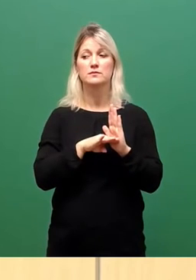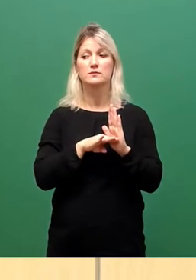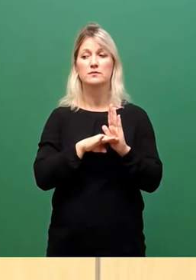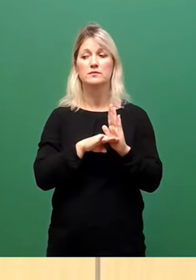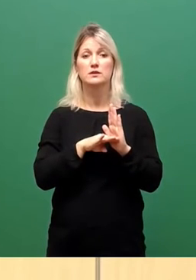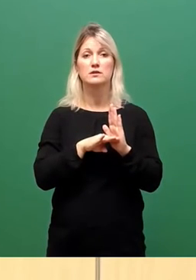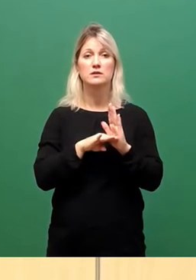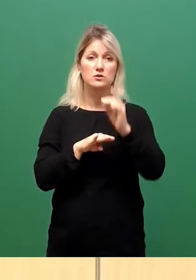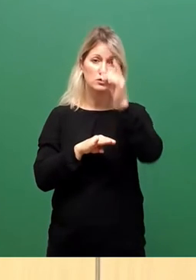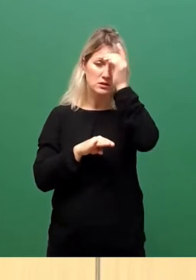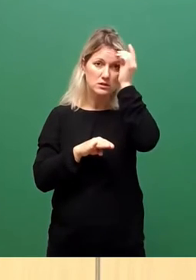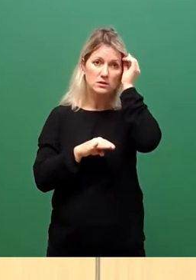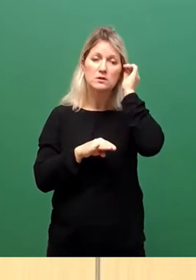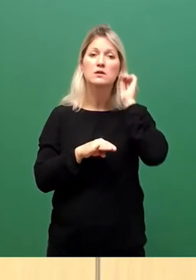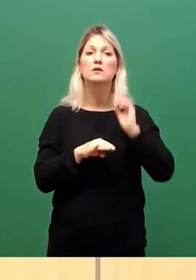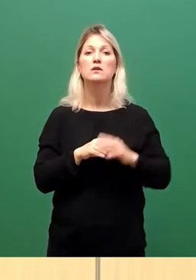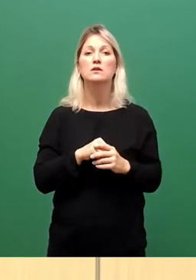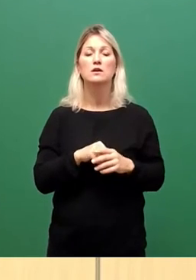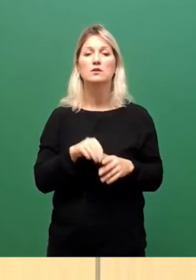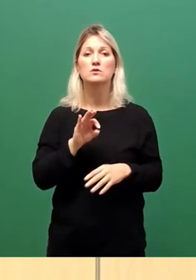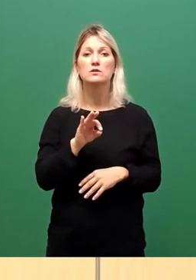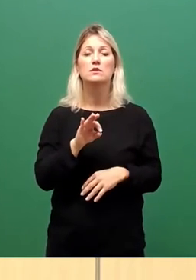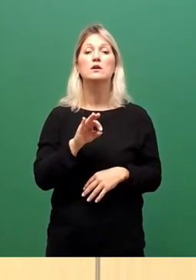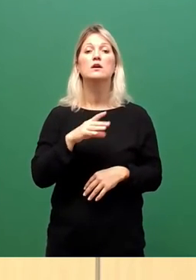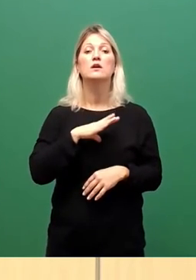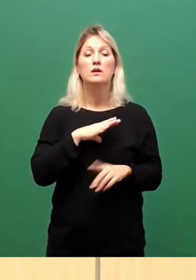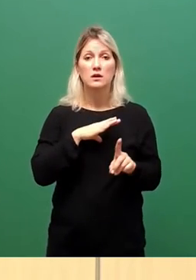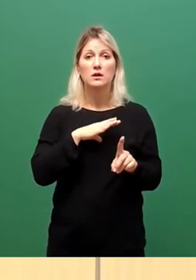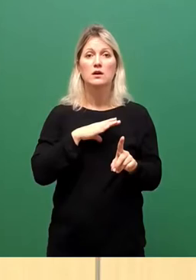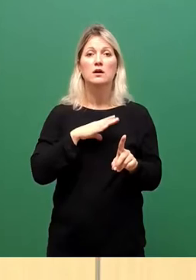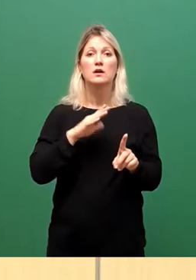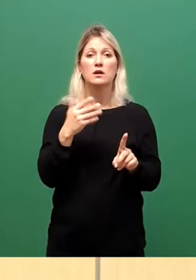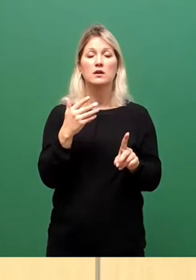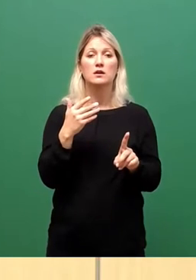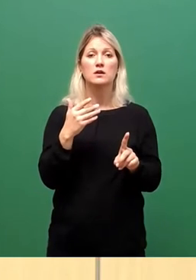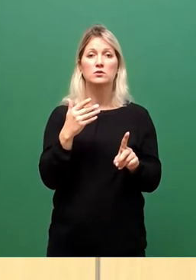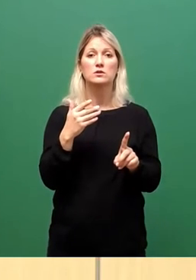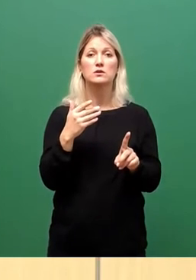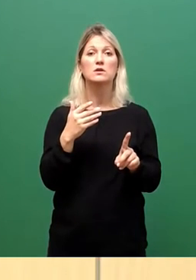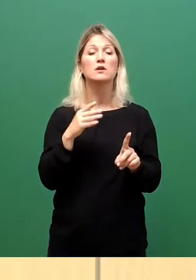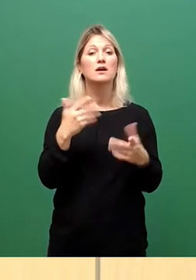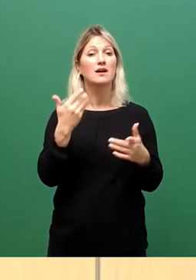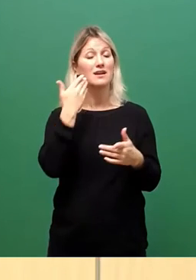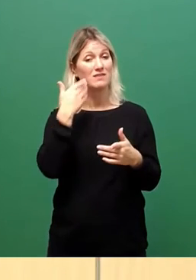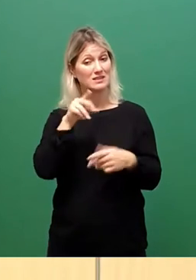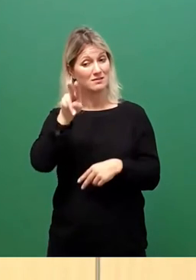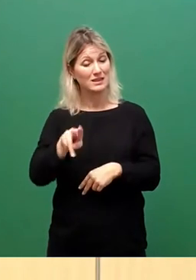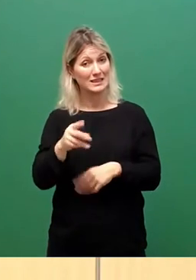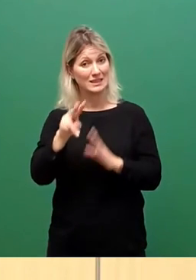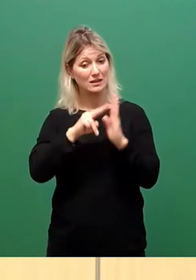für einen modernen öffentlichen Gesundheitsdienst. Haben Sie vielleicht noch nicht durchgelesen, Herr Schulze, wird vielleicht Zeit.